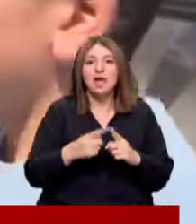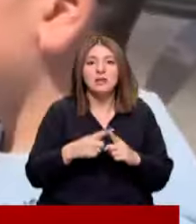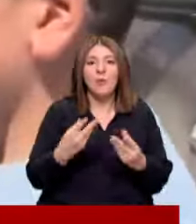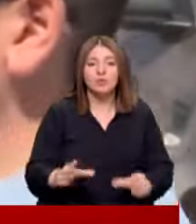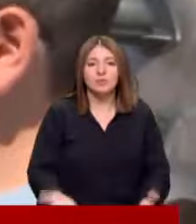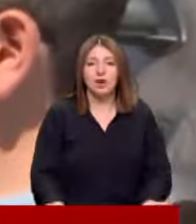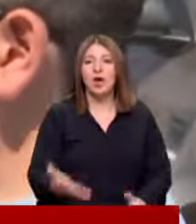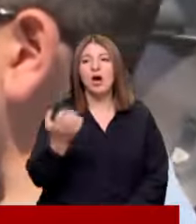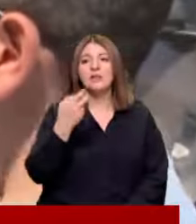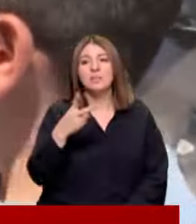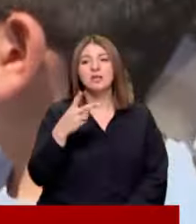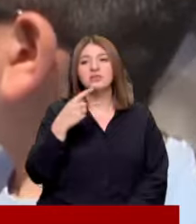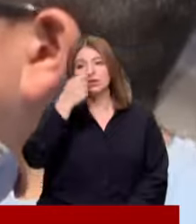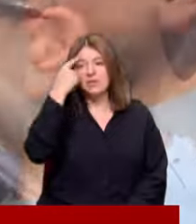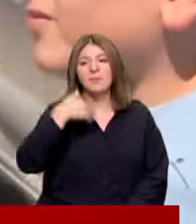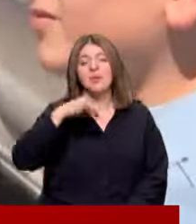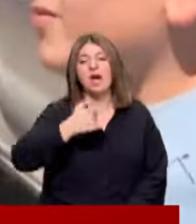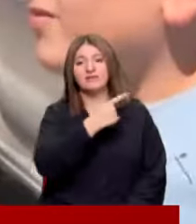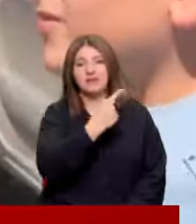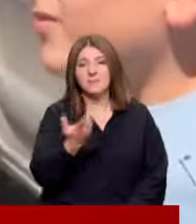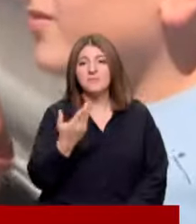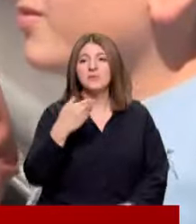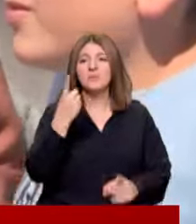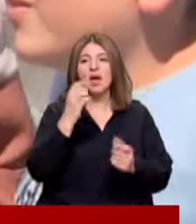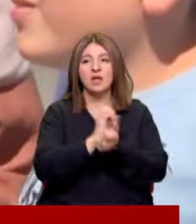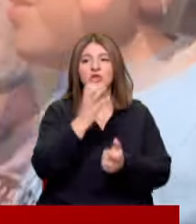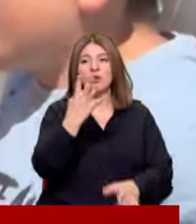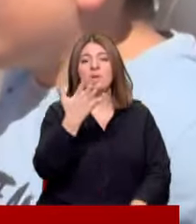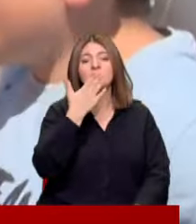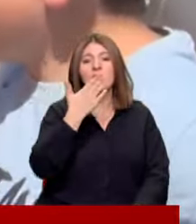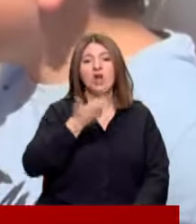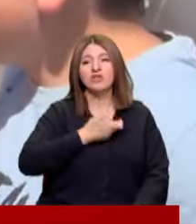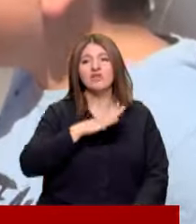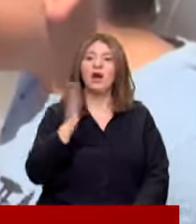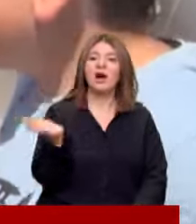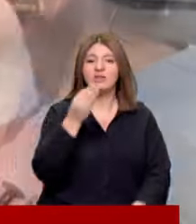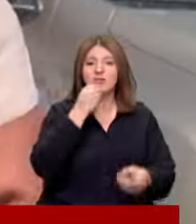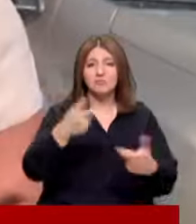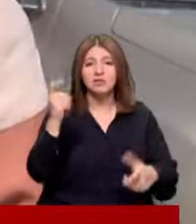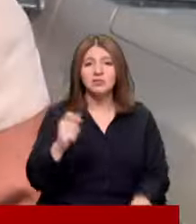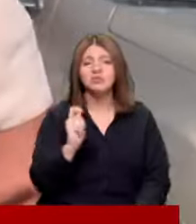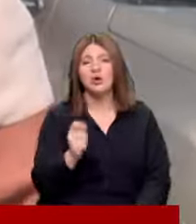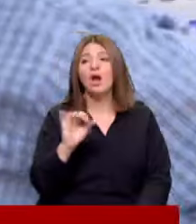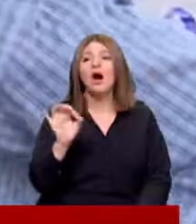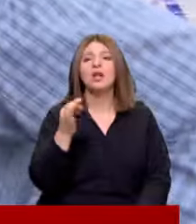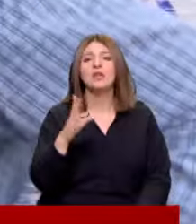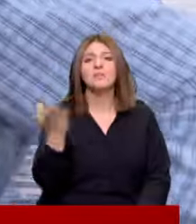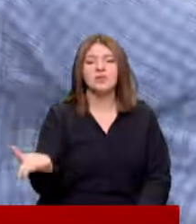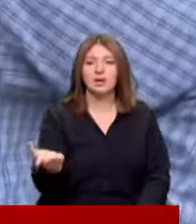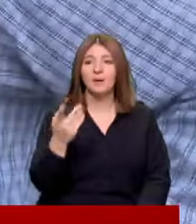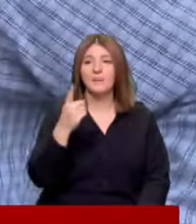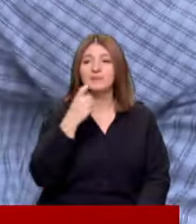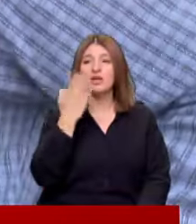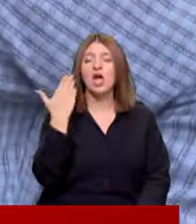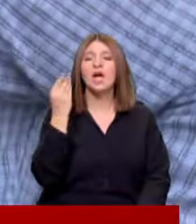tutturamıyoruz Alabilen şansı ben buralı değilim Ağrılıyım Bir ailede 4-5 tane öğrenci var Hadi gel koy sofra çok zor Altın değerinde Bir yıl önce